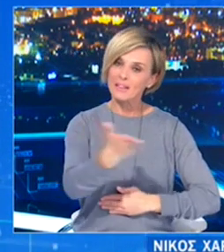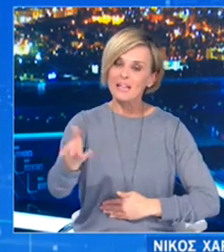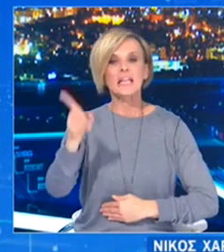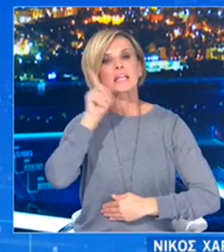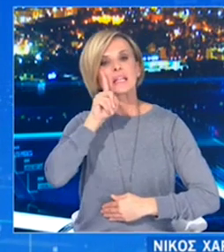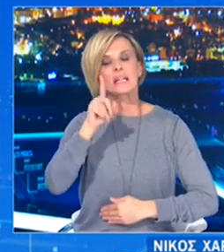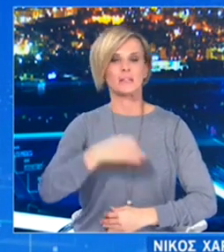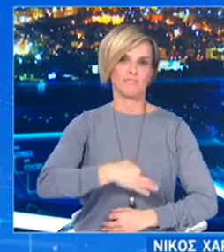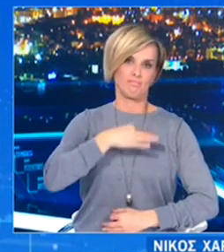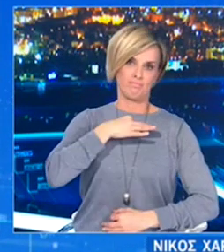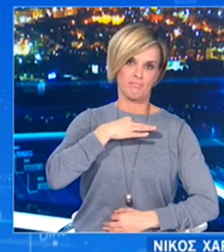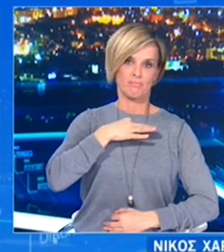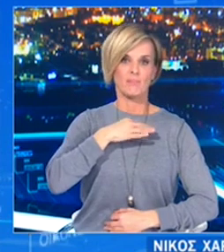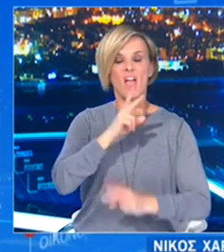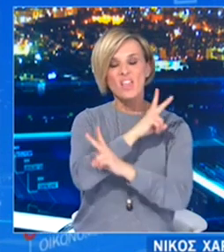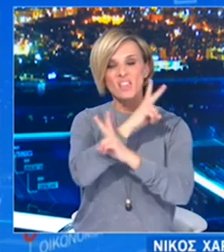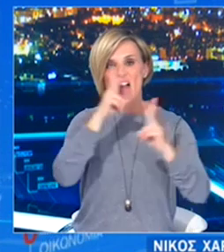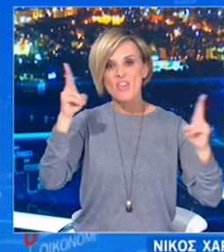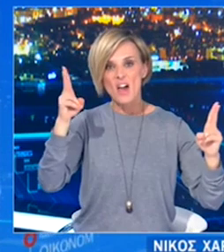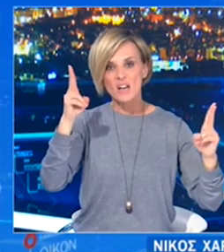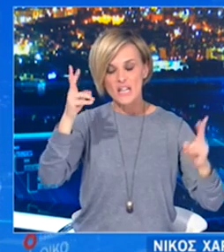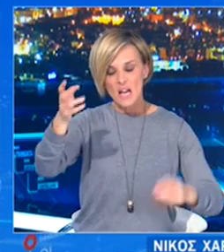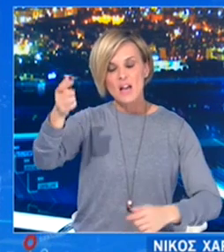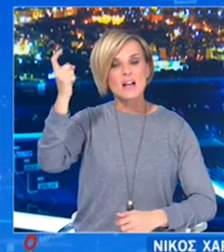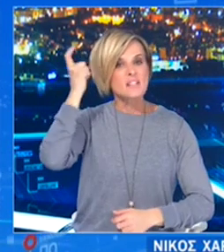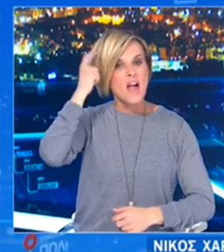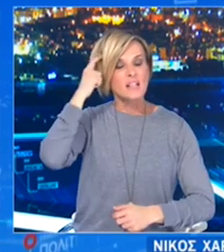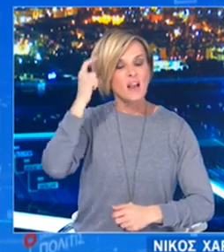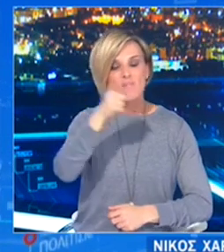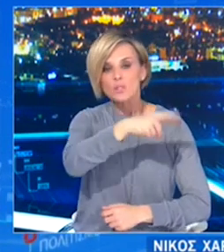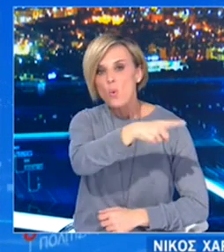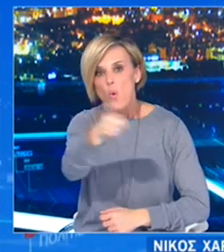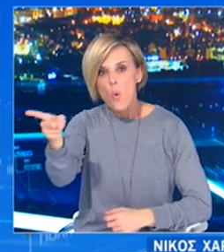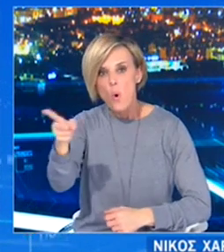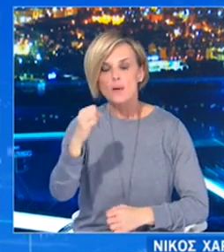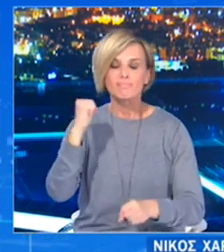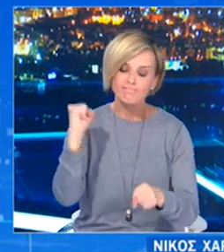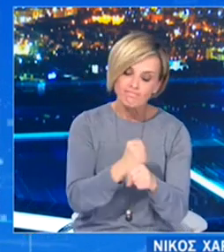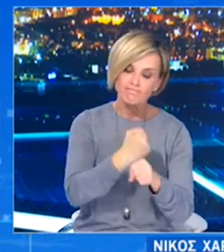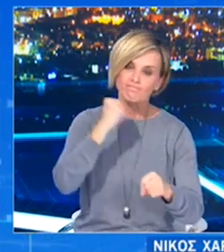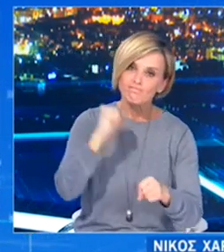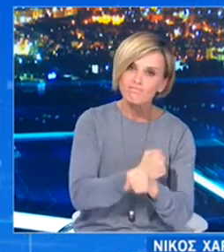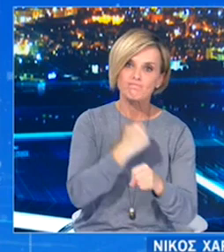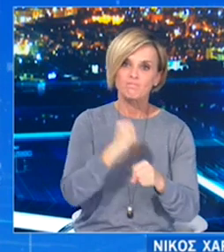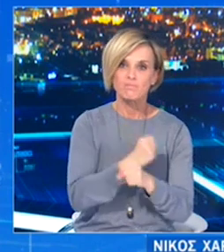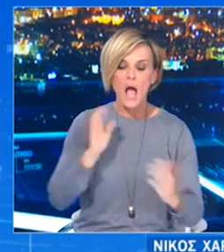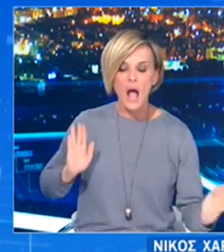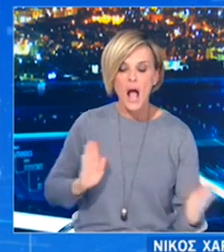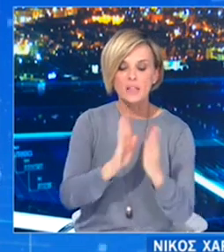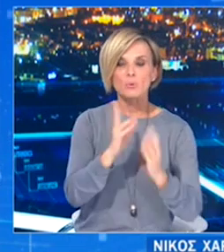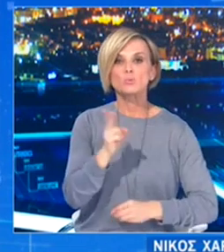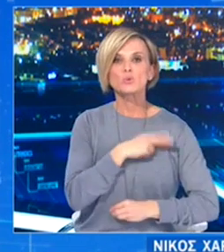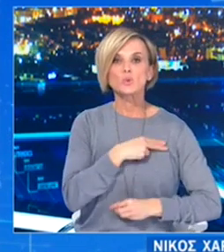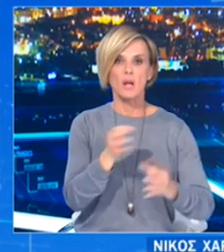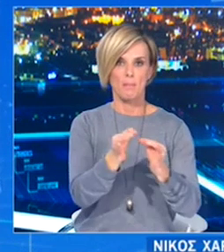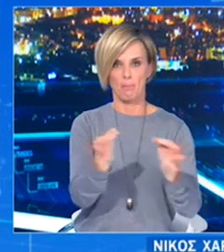και αναγκαίο να συνειδητοποιήσουμε όλοι ότι η υπομονή και η πιστη τήρηση των μέτρων είναι απαραίτητη για να μπορέσουμε να αντιμετωπίσουμε την πανδημία για να